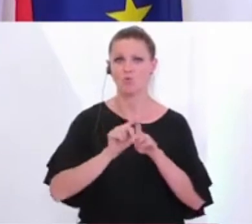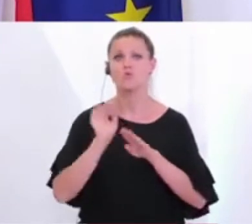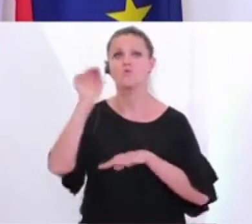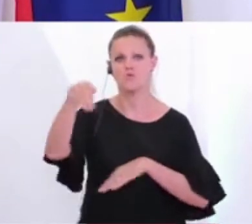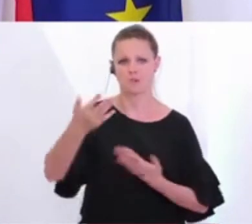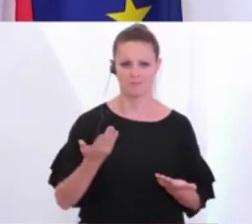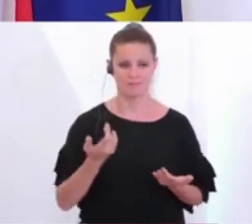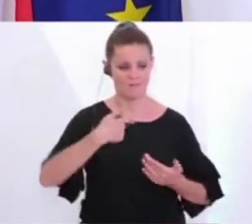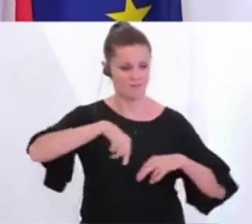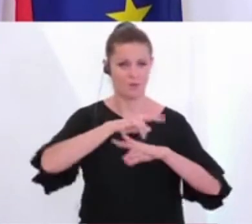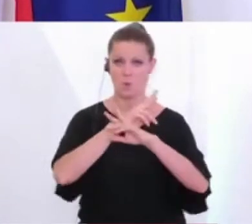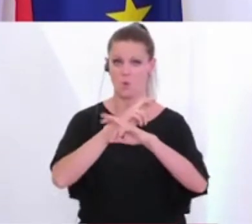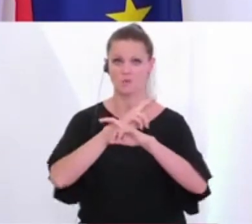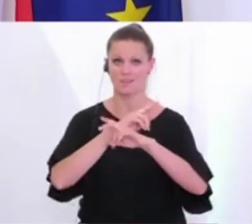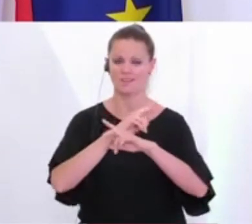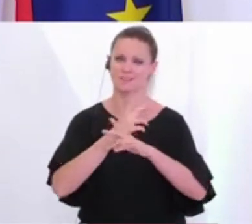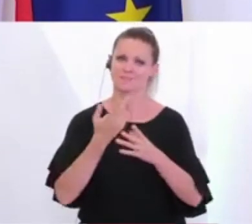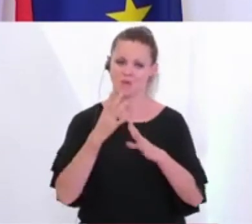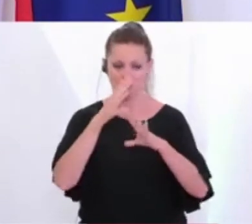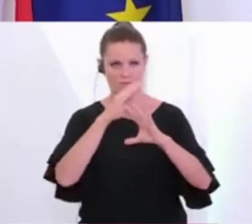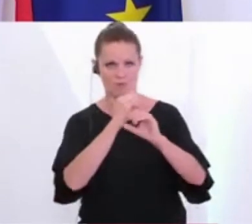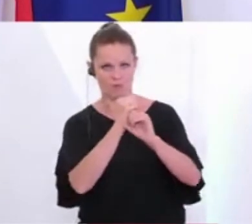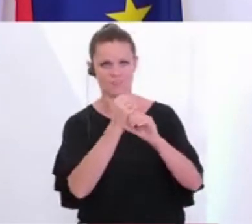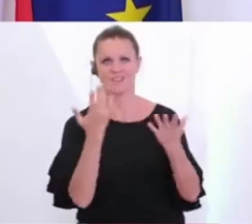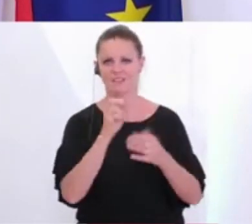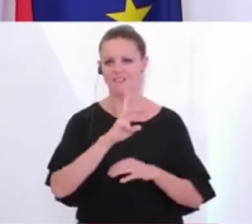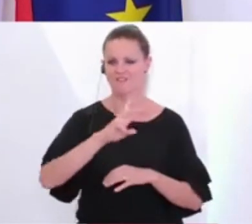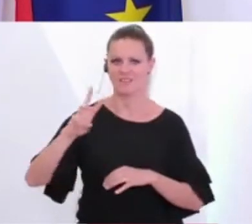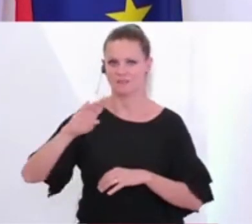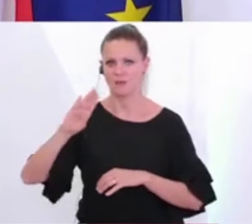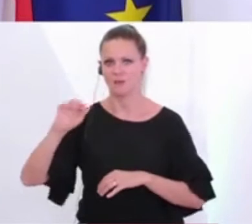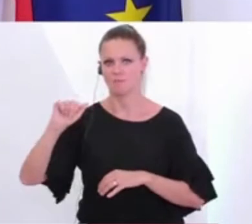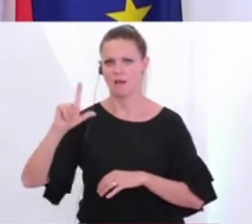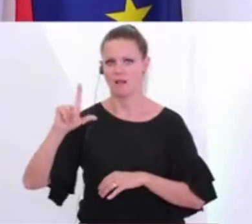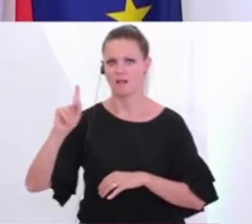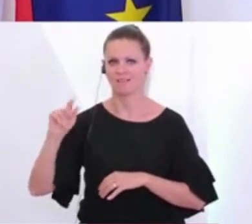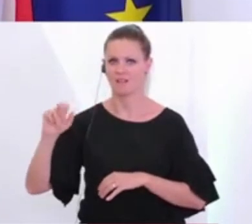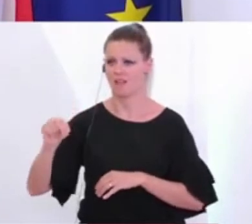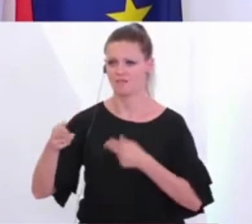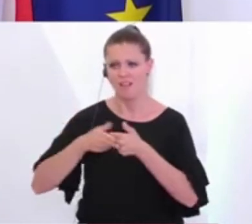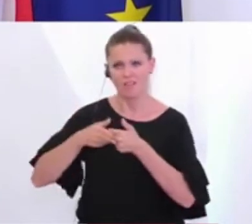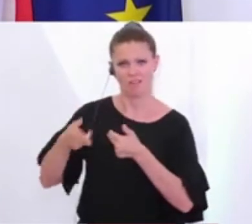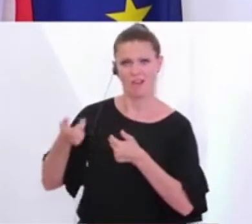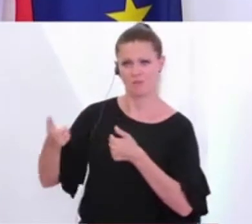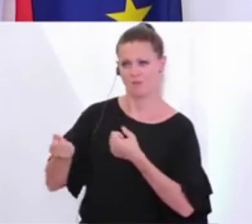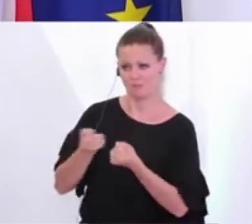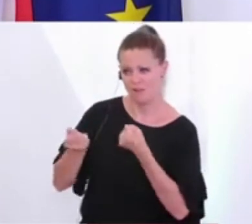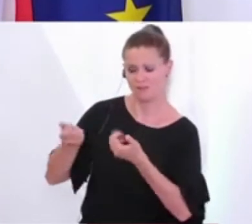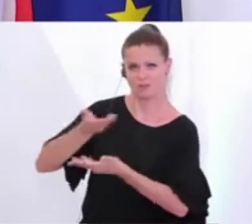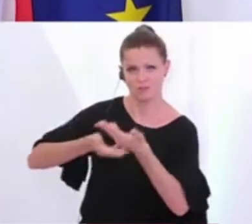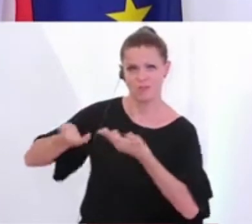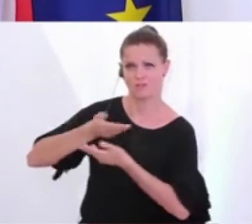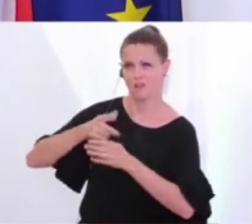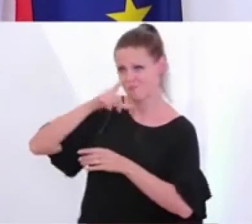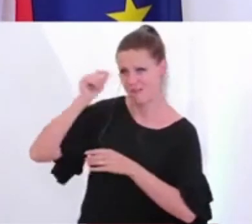Für uns natürlich als Österreich würde hier besonders im Fokus stehen, der Westbalkan. Eine unmittelbare Nachbarschaft, mit der wir sehr eng politisch, wirtschaftlich,